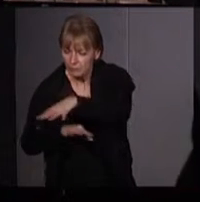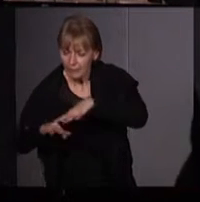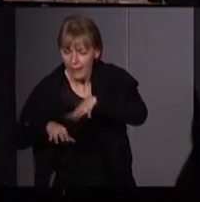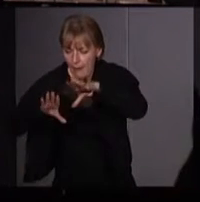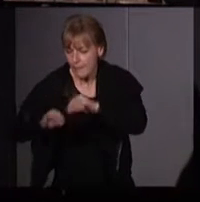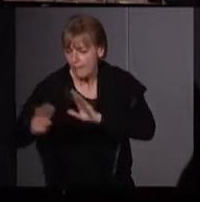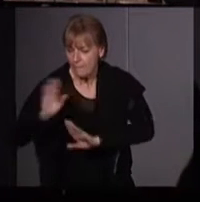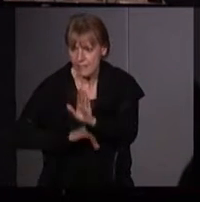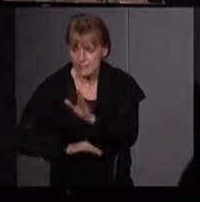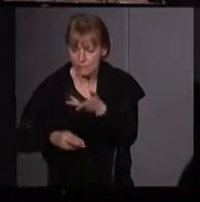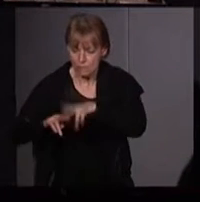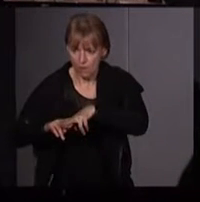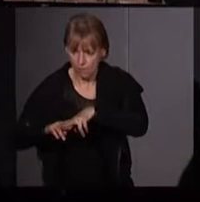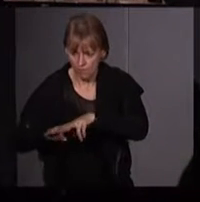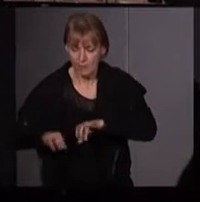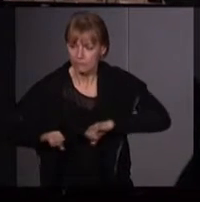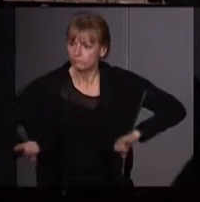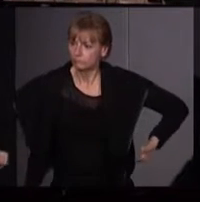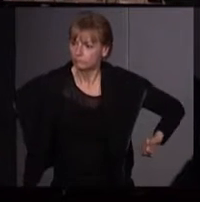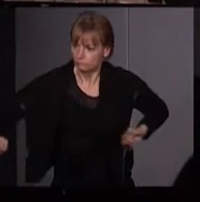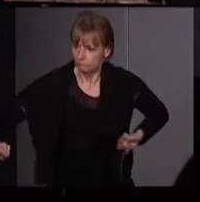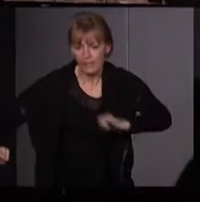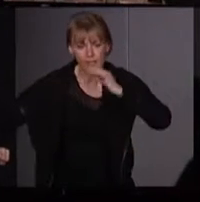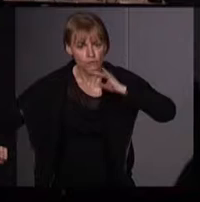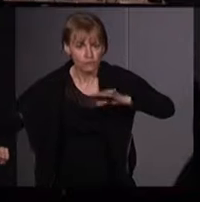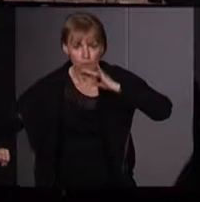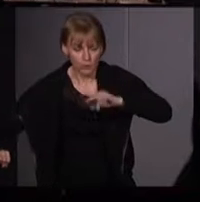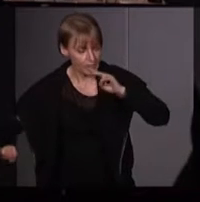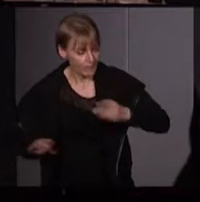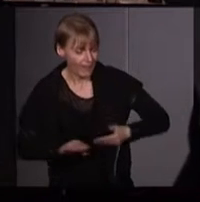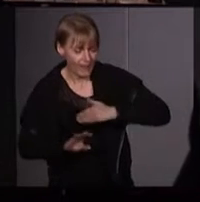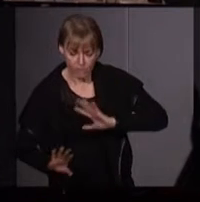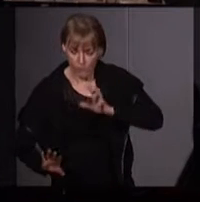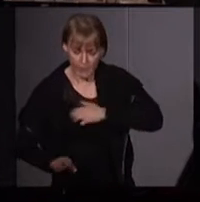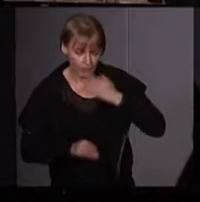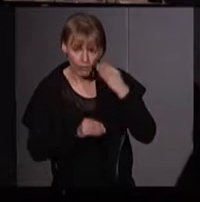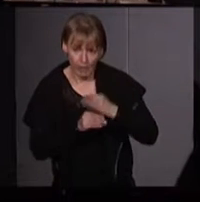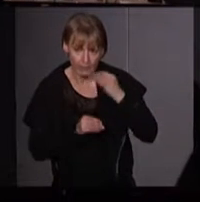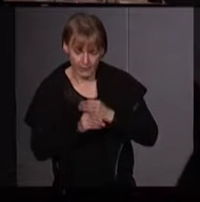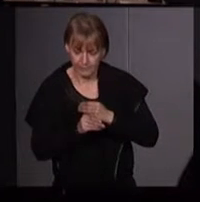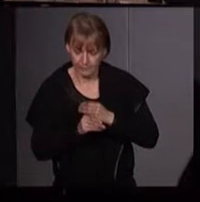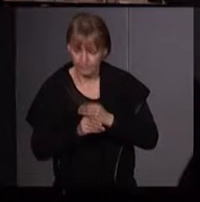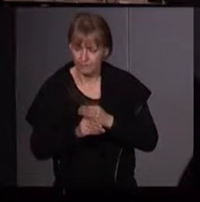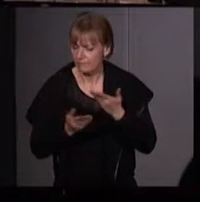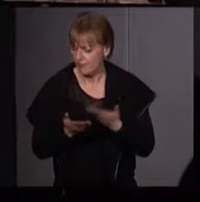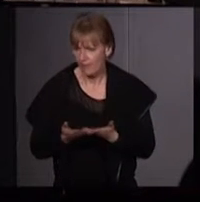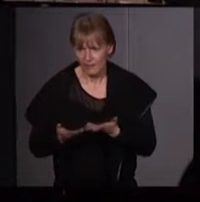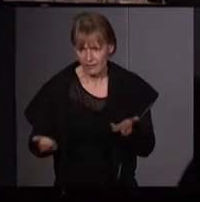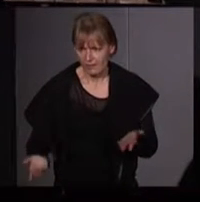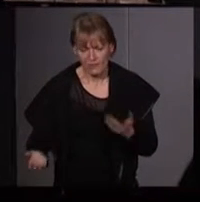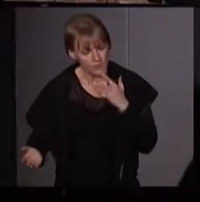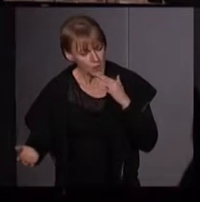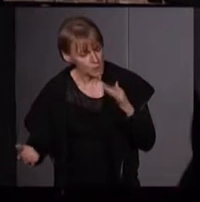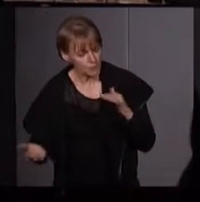elles se sont tenues la main et ont chanté une série de chansons qu'elles avaient apprises par cœur à l'avance. Elles connaissaient très bien